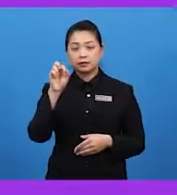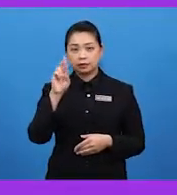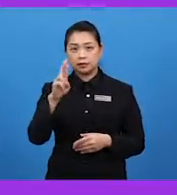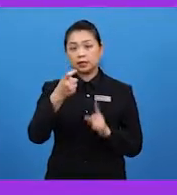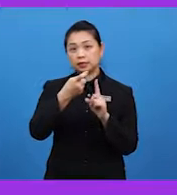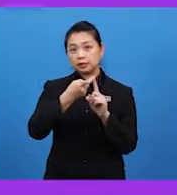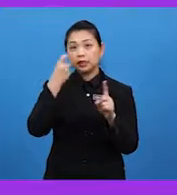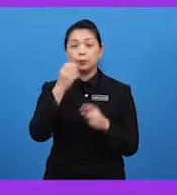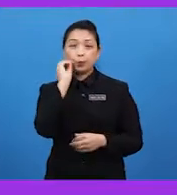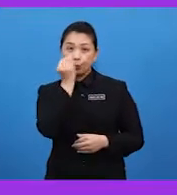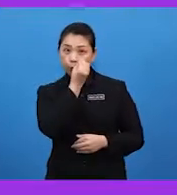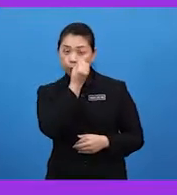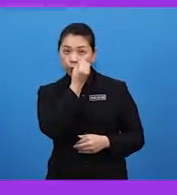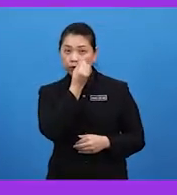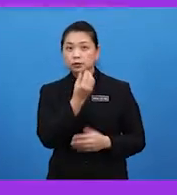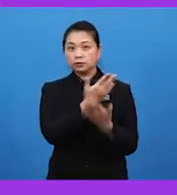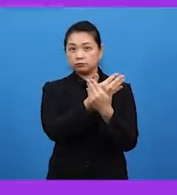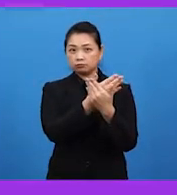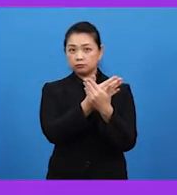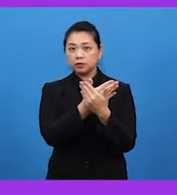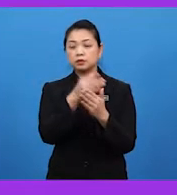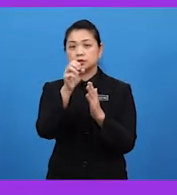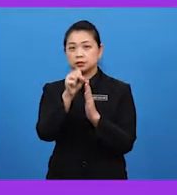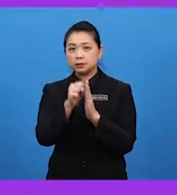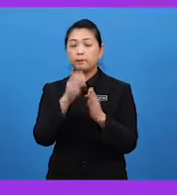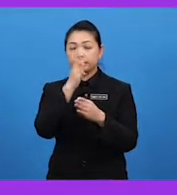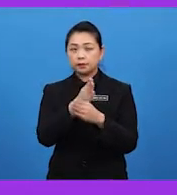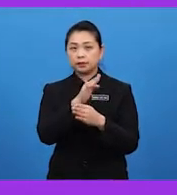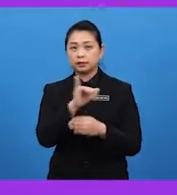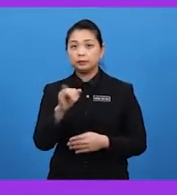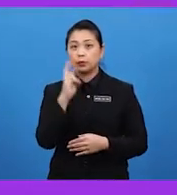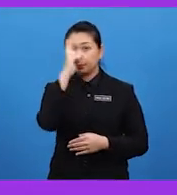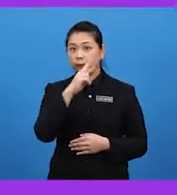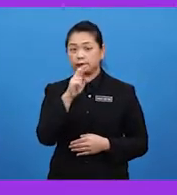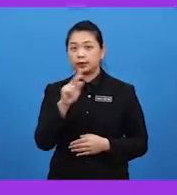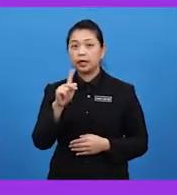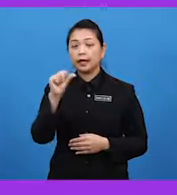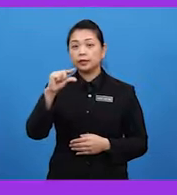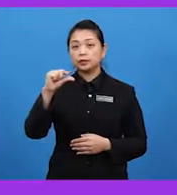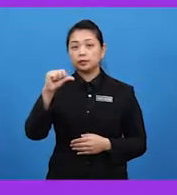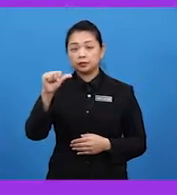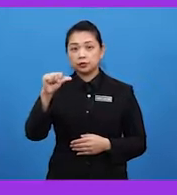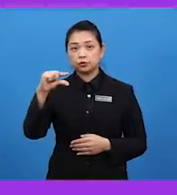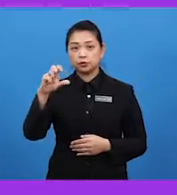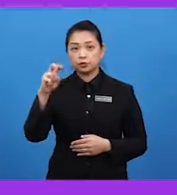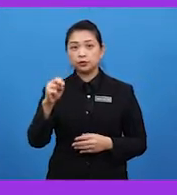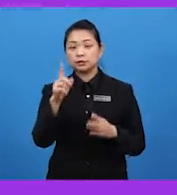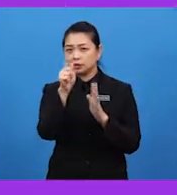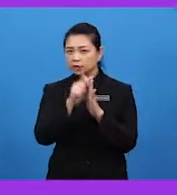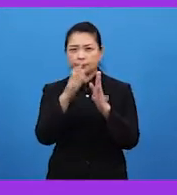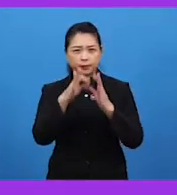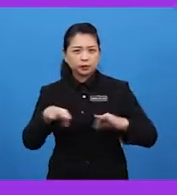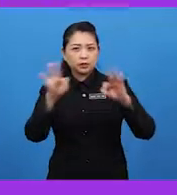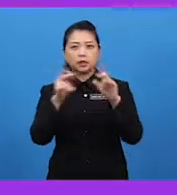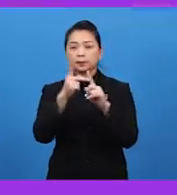Tahukah anda, rama-rama ini sebenarnya merupakan ejen terpenting kepada bunga berkenaan?